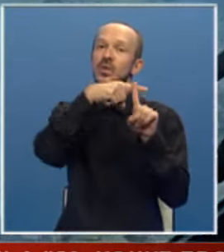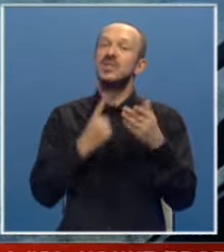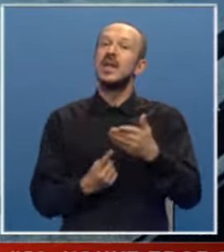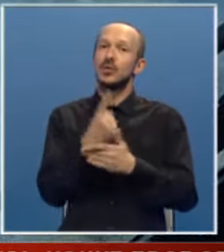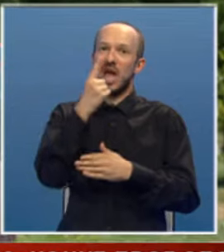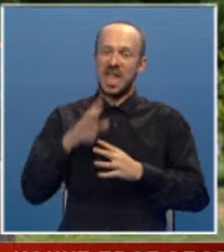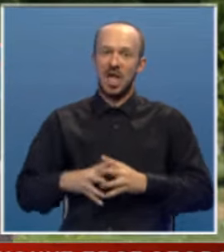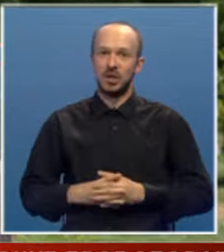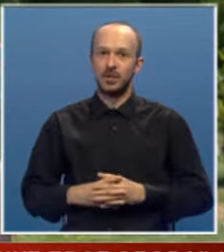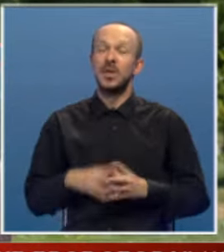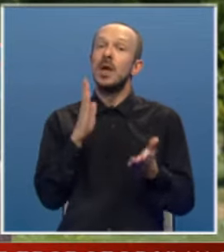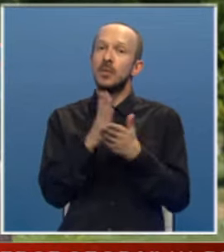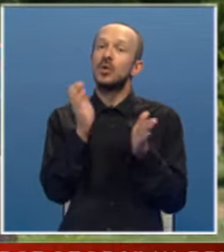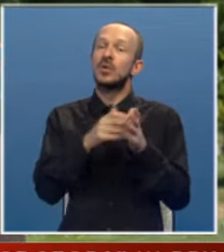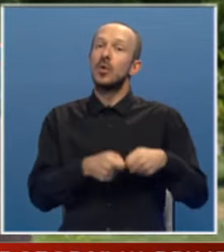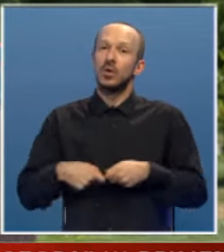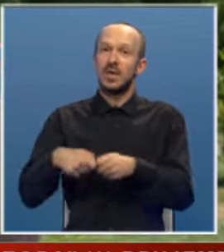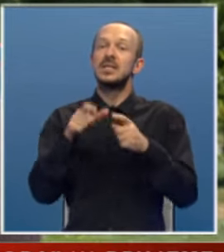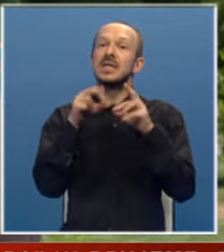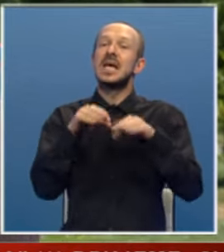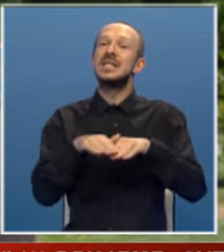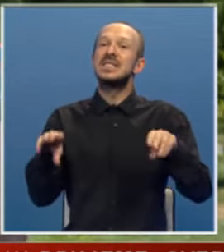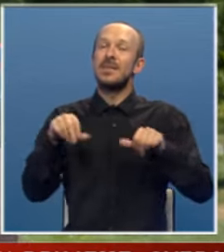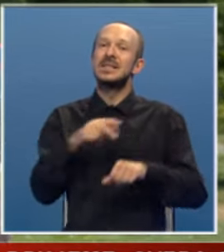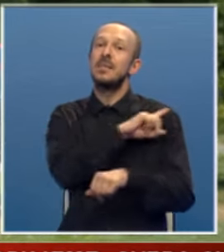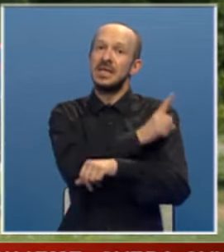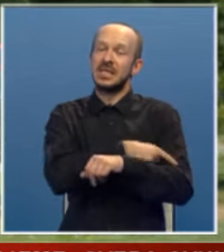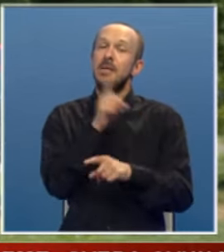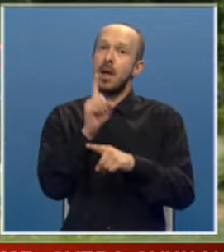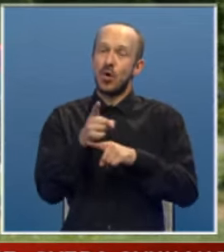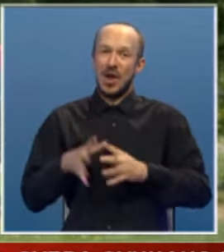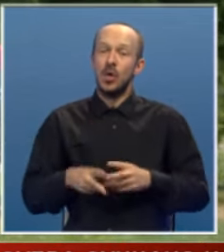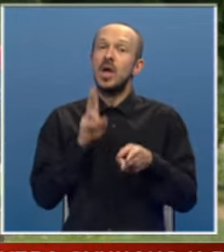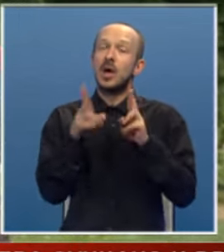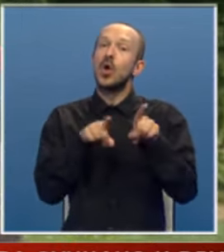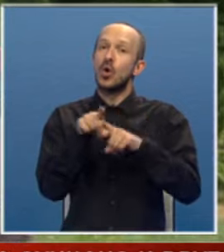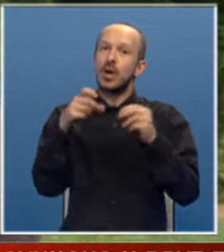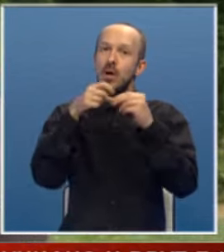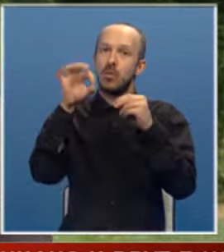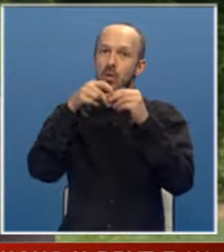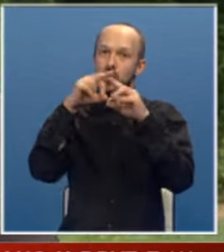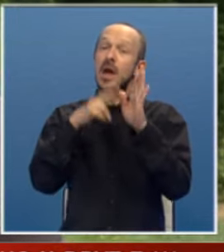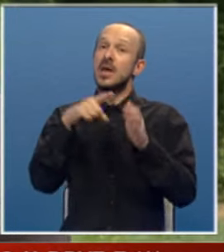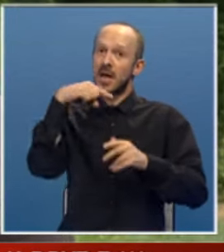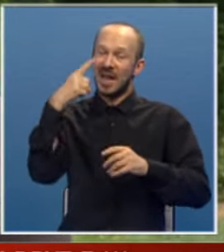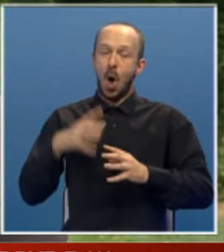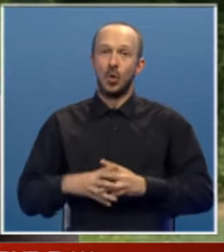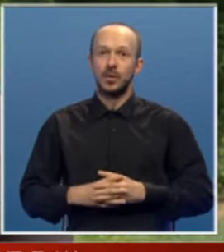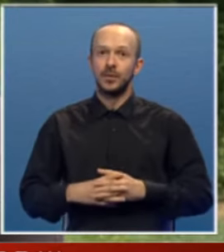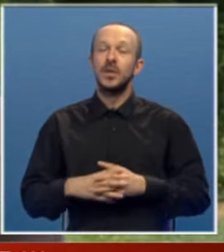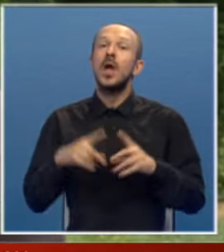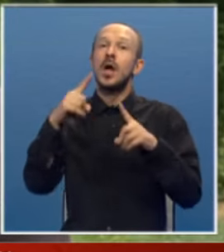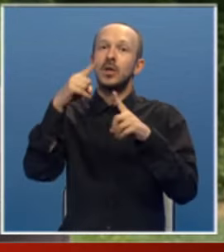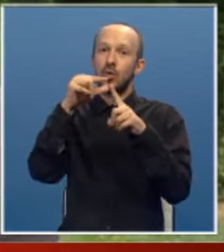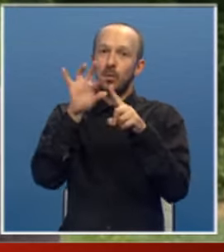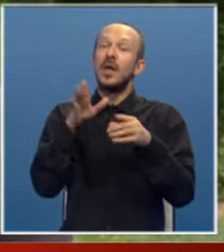rezultate. Biće potrebna je koordinacija sa zemaljskim snagama. Moraju, kako je kolega Bovan rekao, trupe